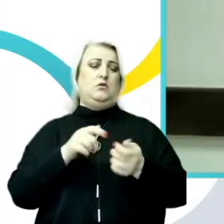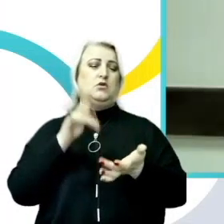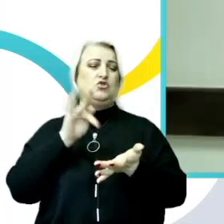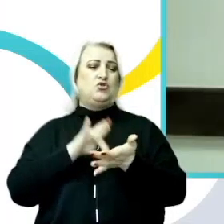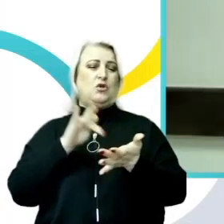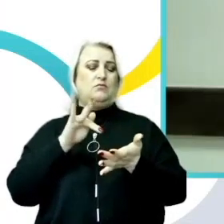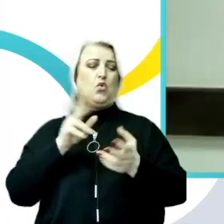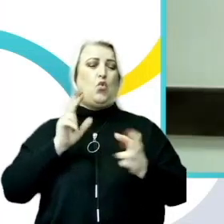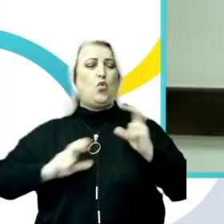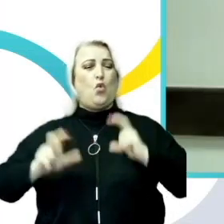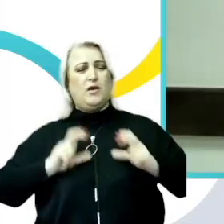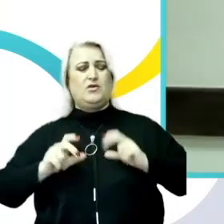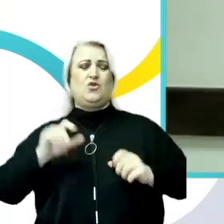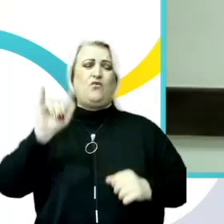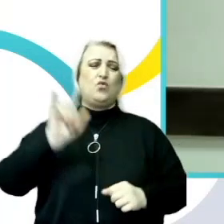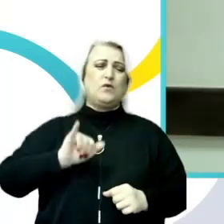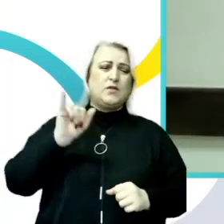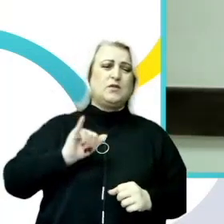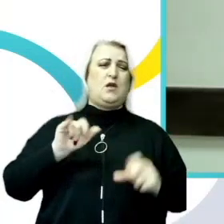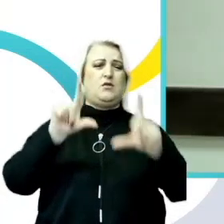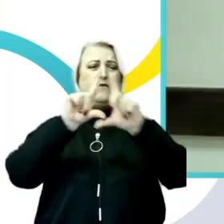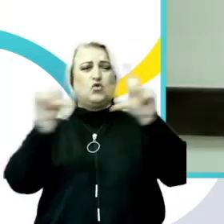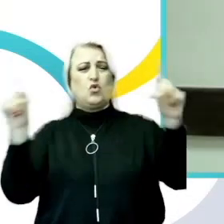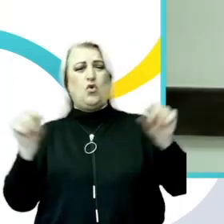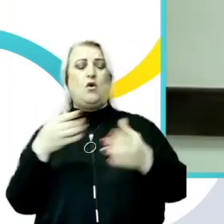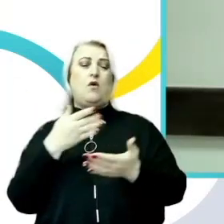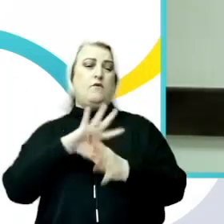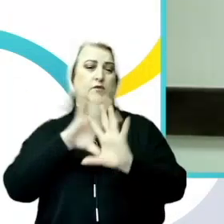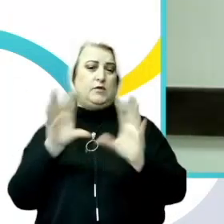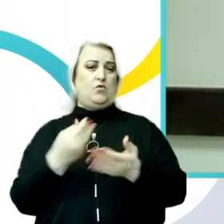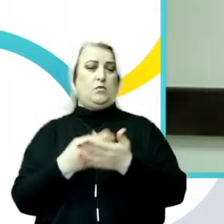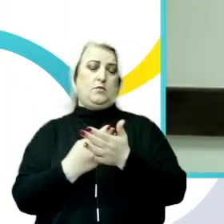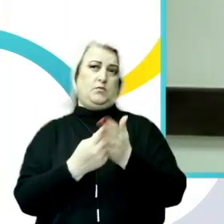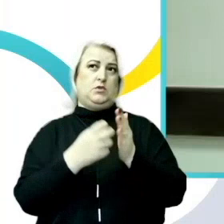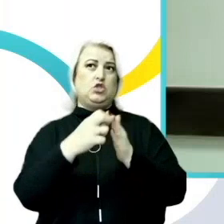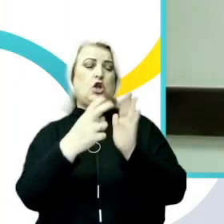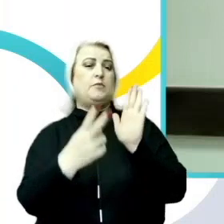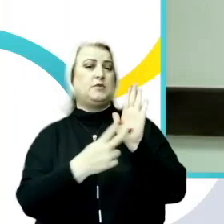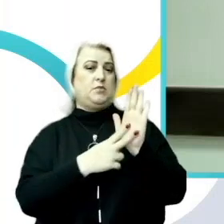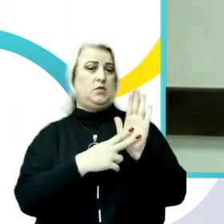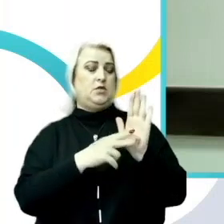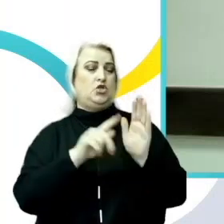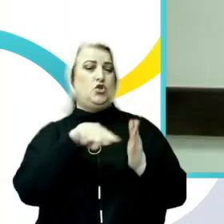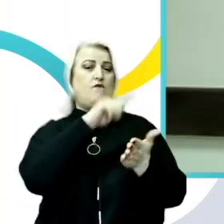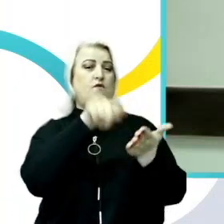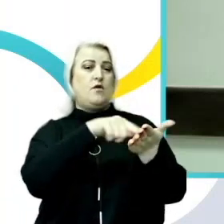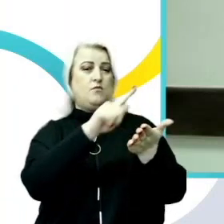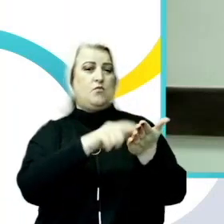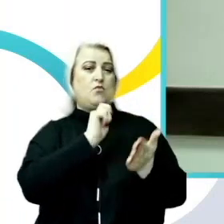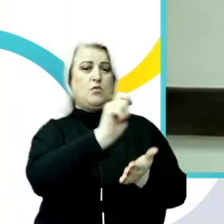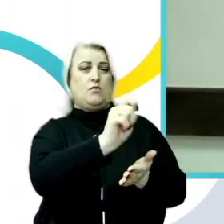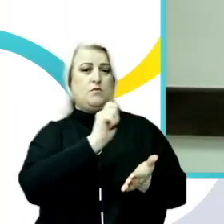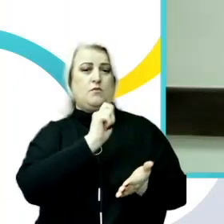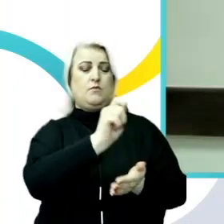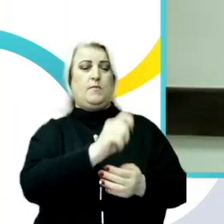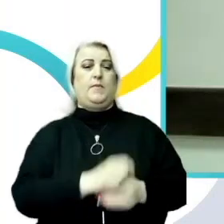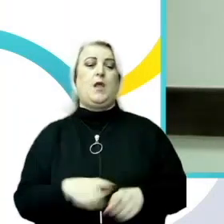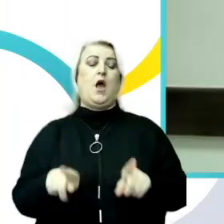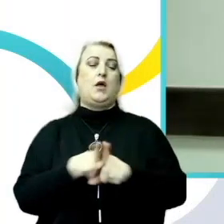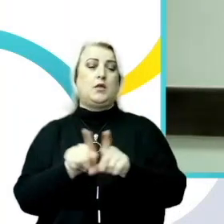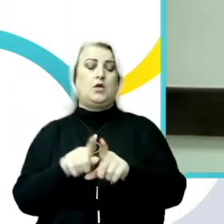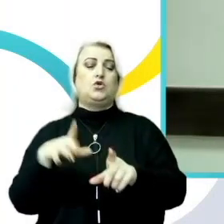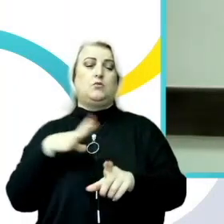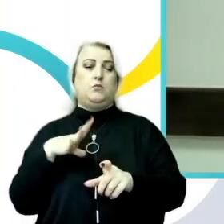și universități din țară. fost aproximativ 17 interviuri. În cadrul acestui studiu a fost utilizată și o altă abordare